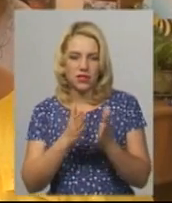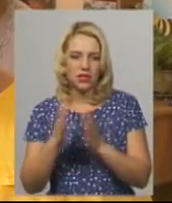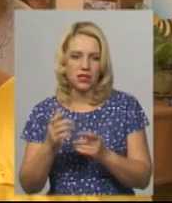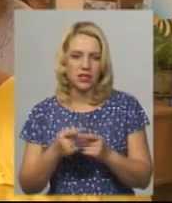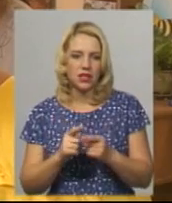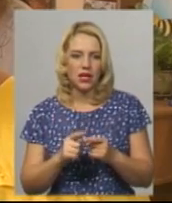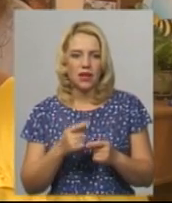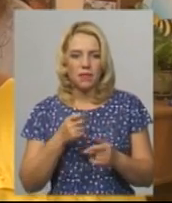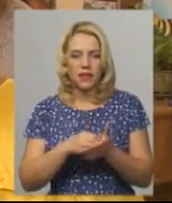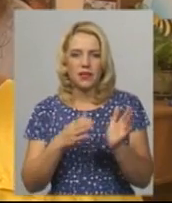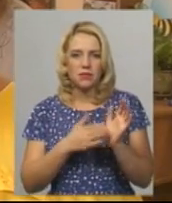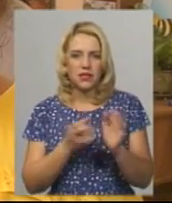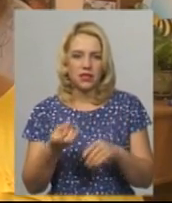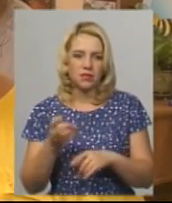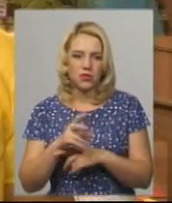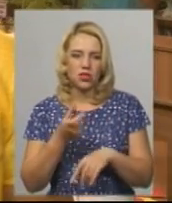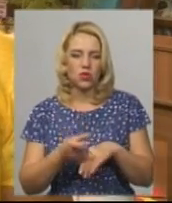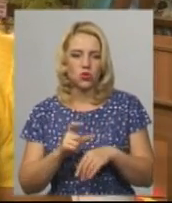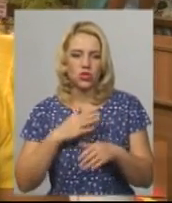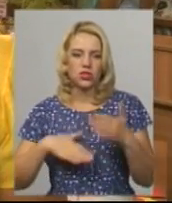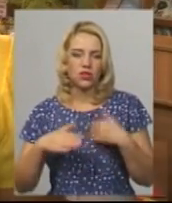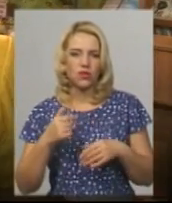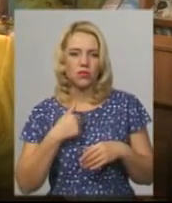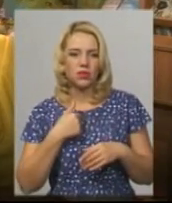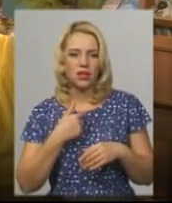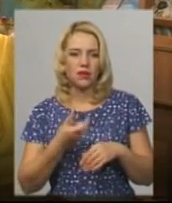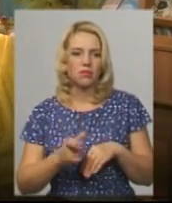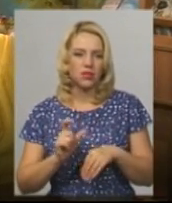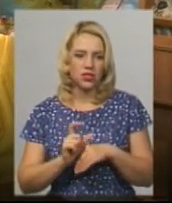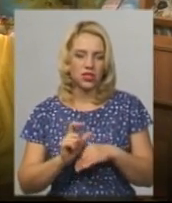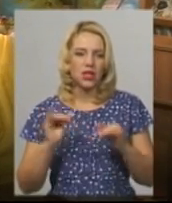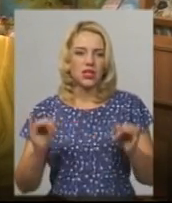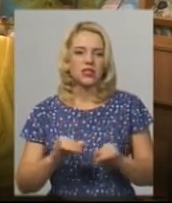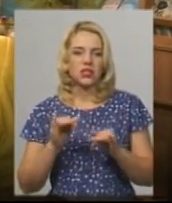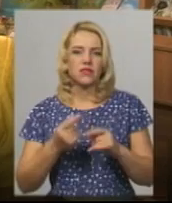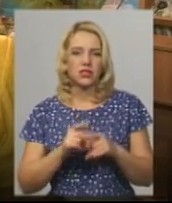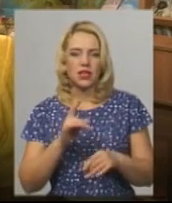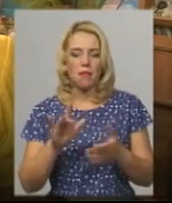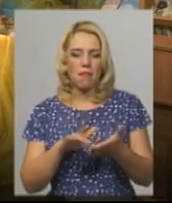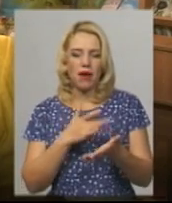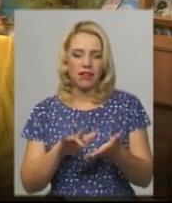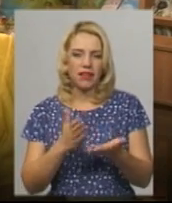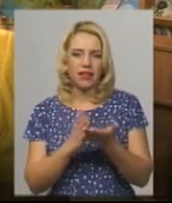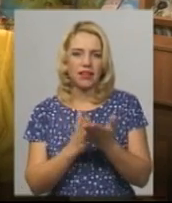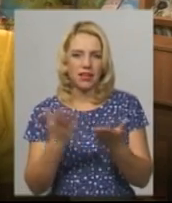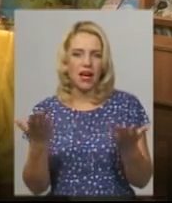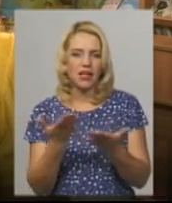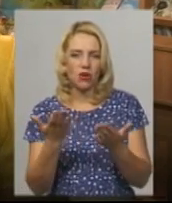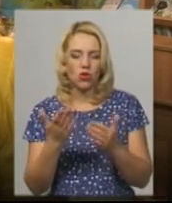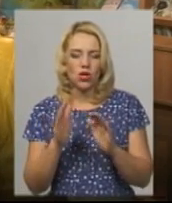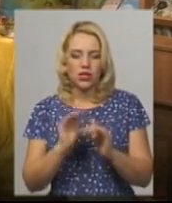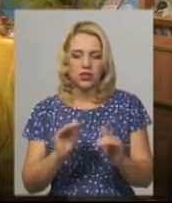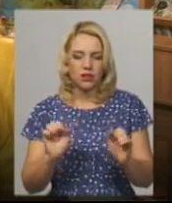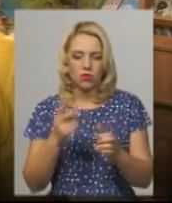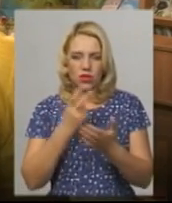Записалася і прийшла, і дуже задоволена. Мене більше зацікавила – це смарт-книга, яку можна діткам